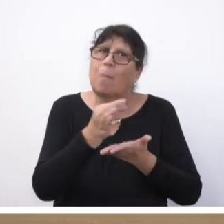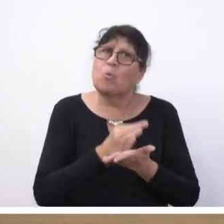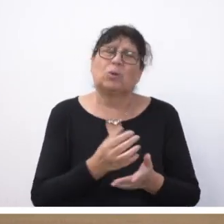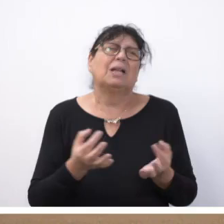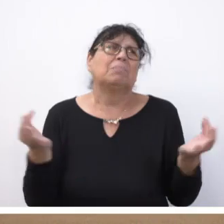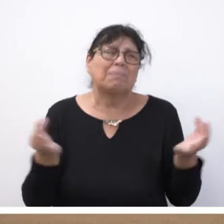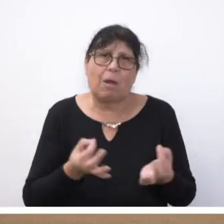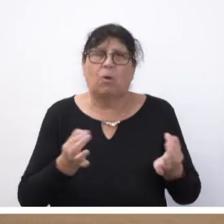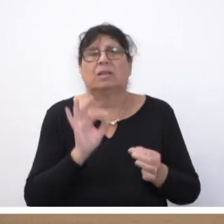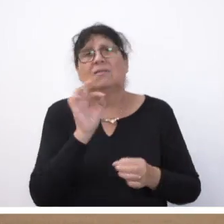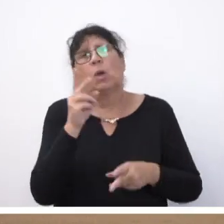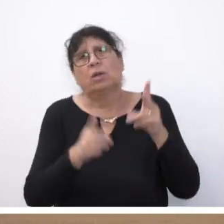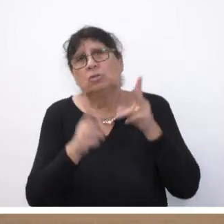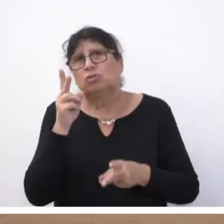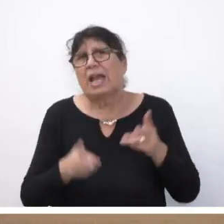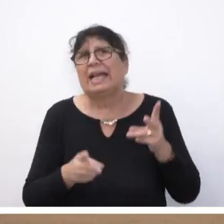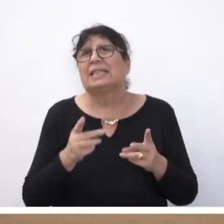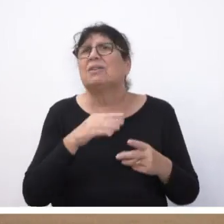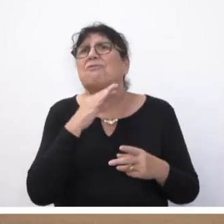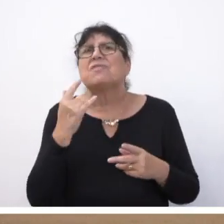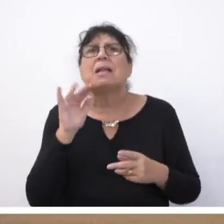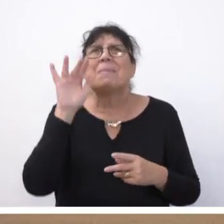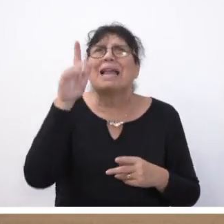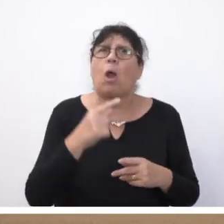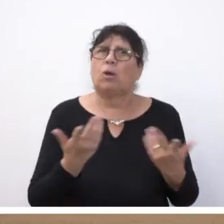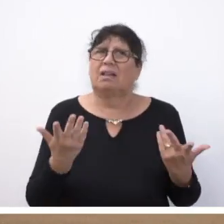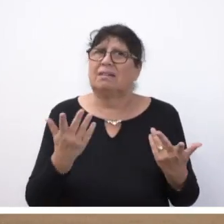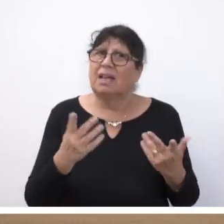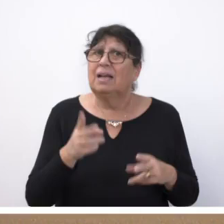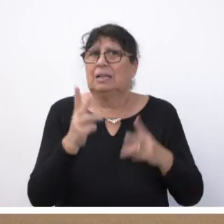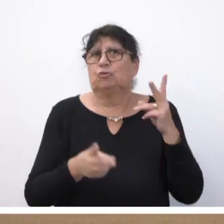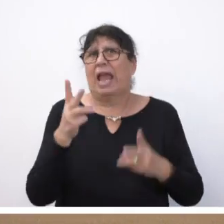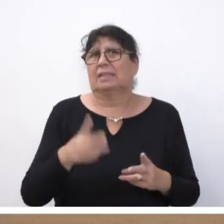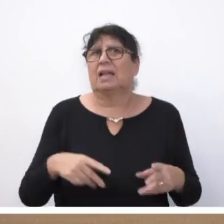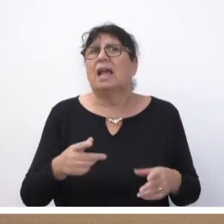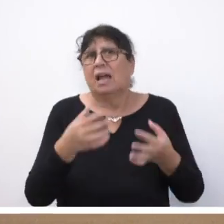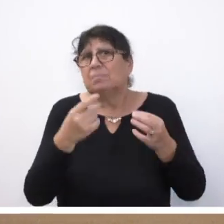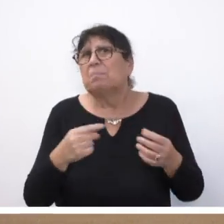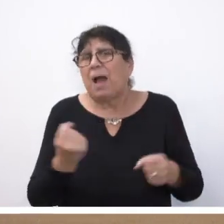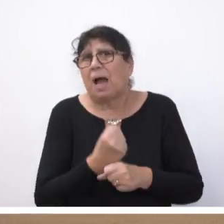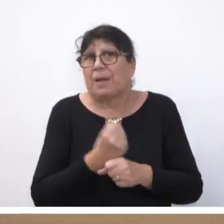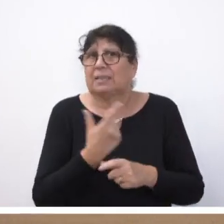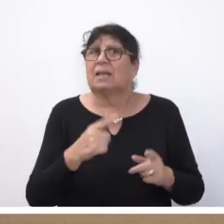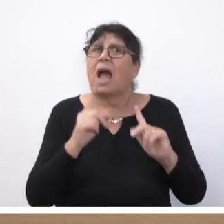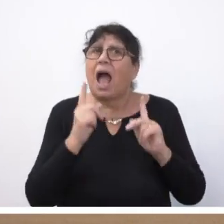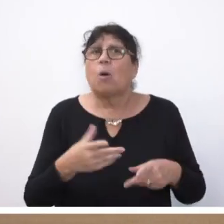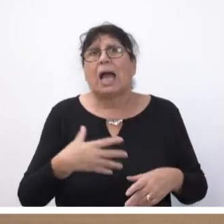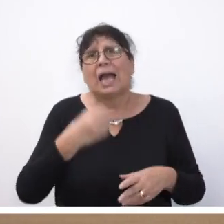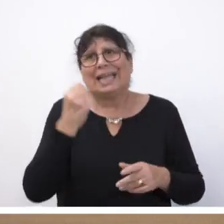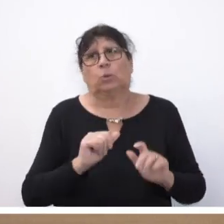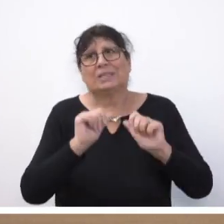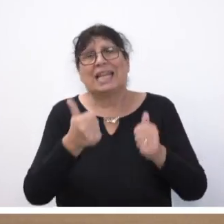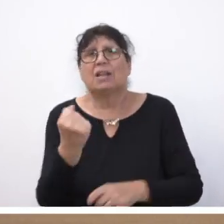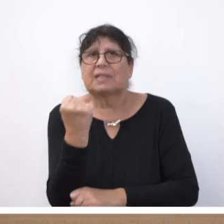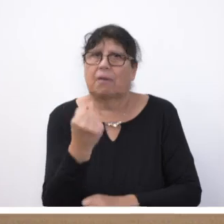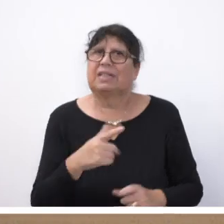brauchen, um den Schäden in vielfacher Millionenhöhe Herr zu werden, die aber genauso sehr auch gebraucht werden, um auch unsere Rettungs und Hilfskräfte noch besser